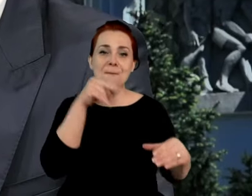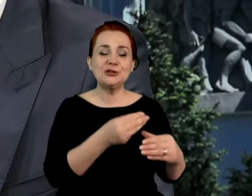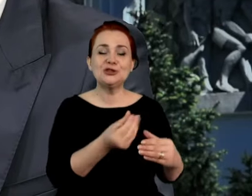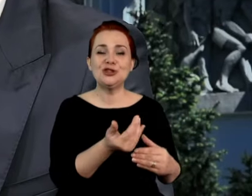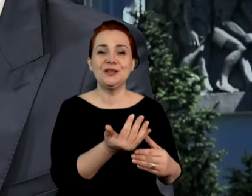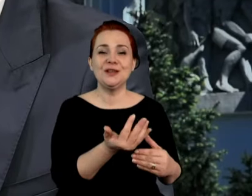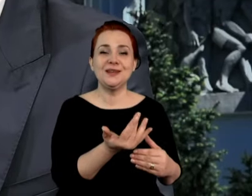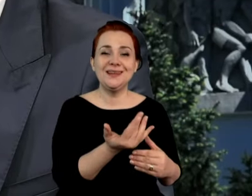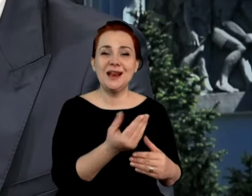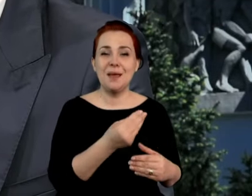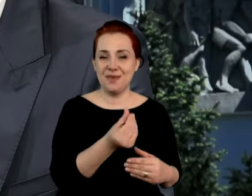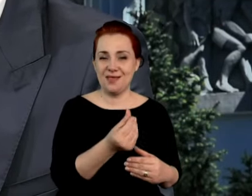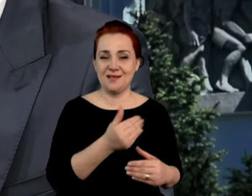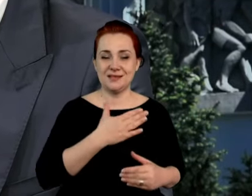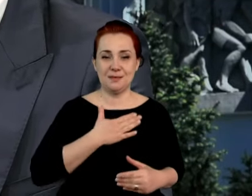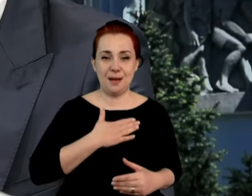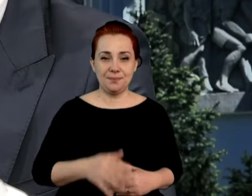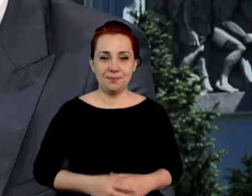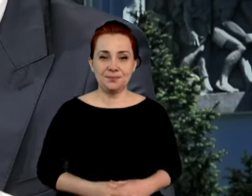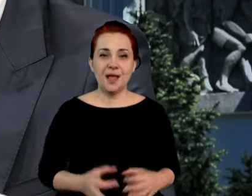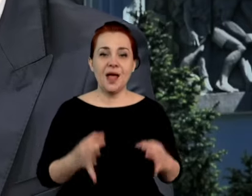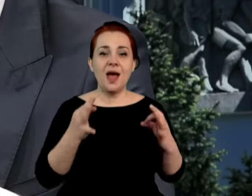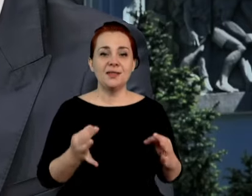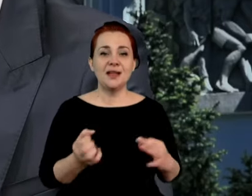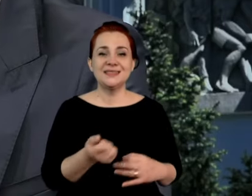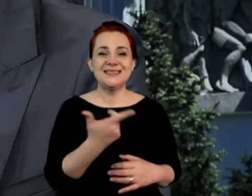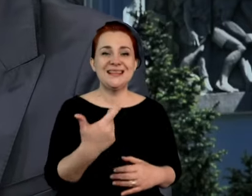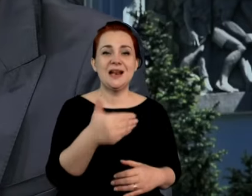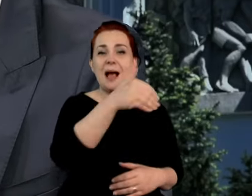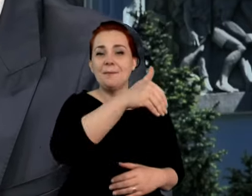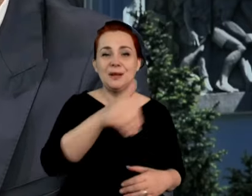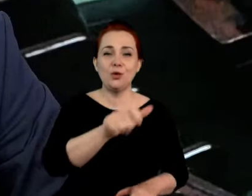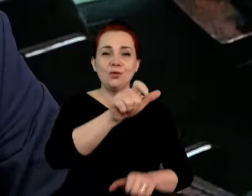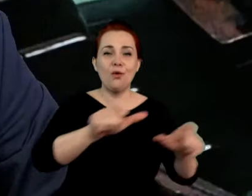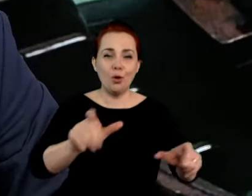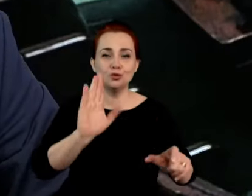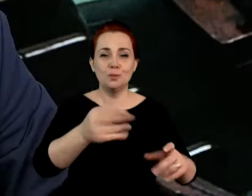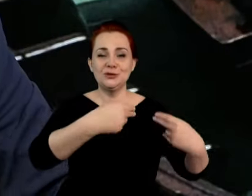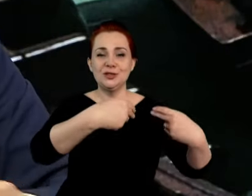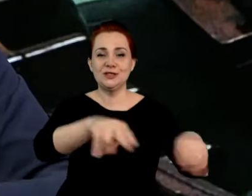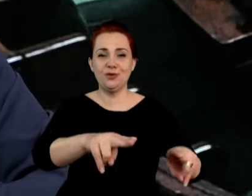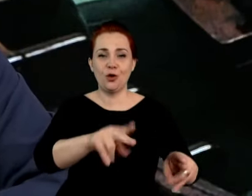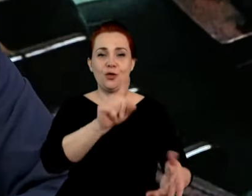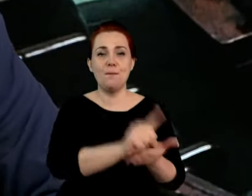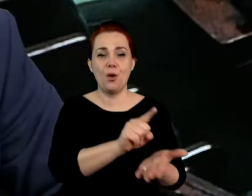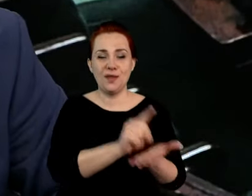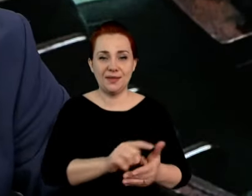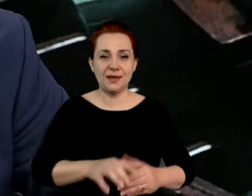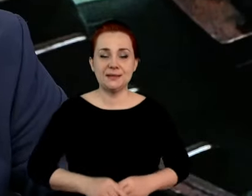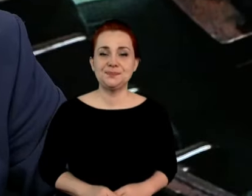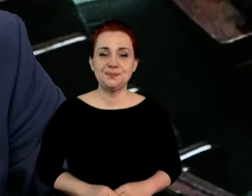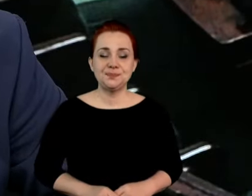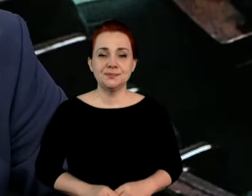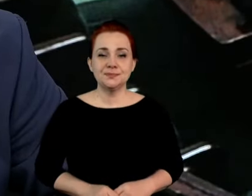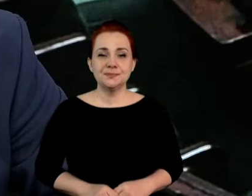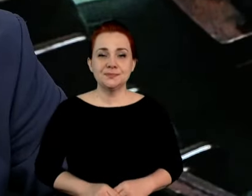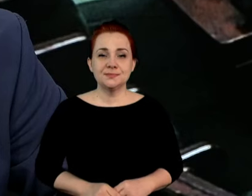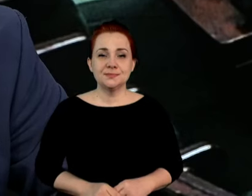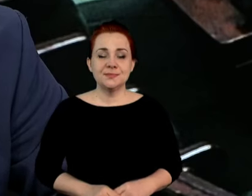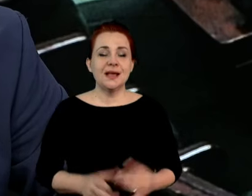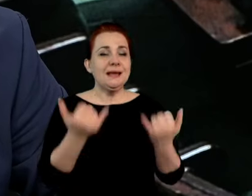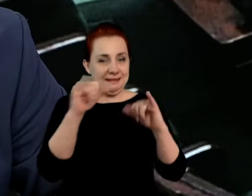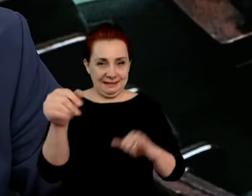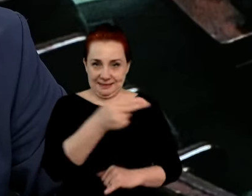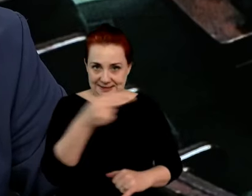które będzie kilka milionów osób w Polsce w tym roku, gdyż ma zwroty podatków więcej niż zeszło. Panie ministrze, czy zmieniając wątek,